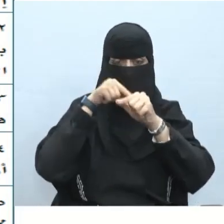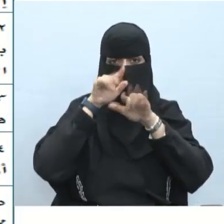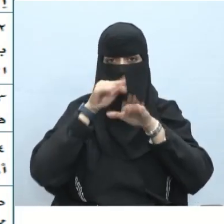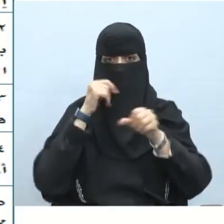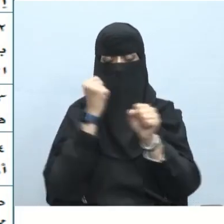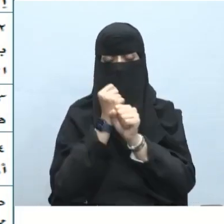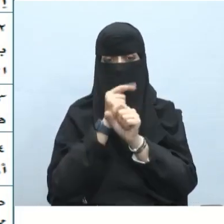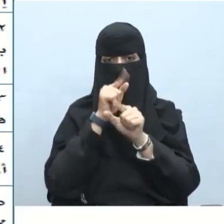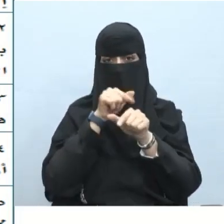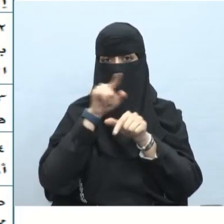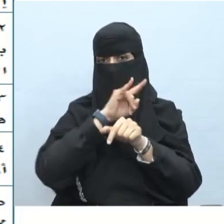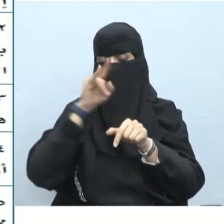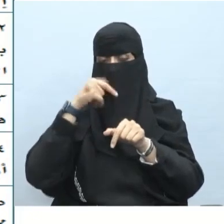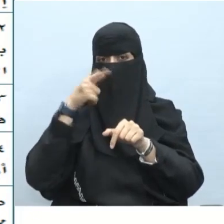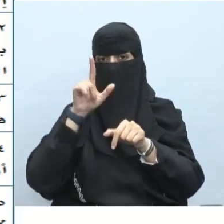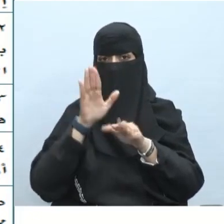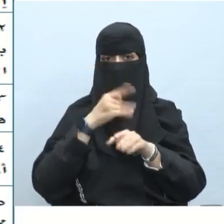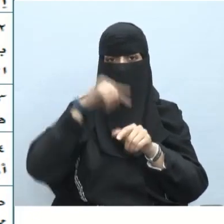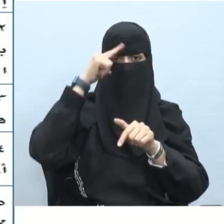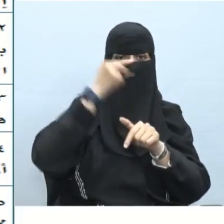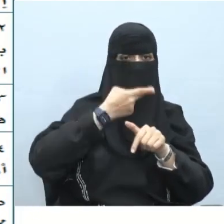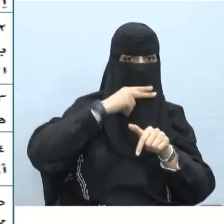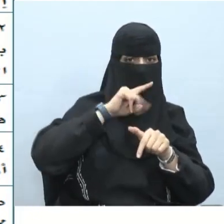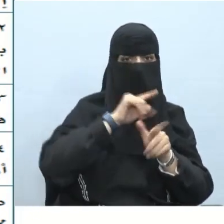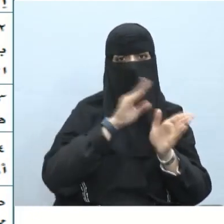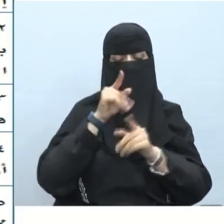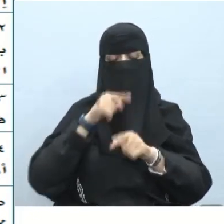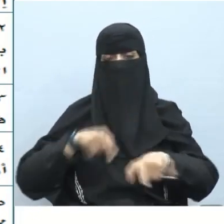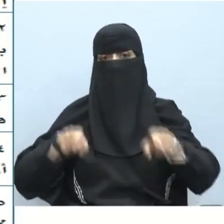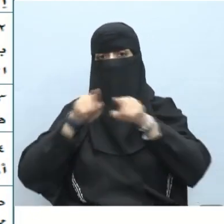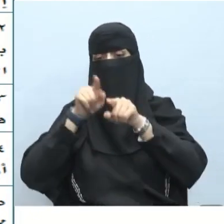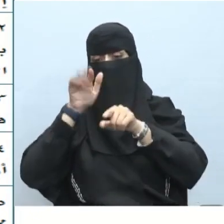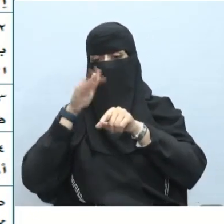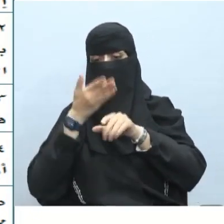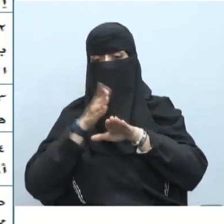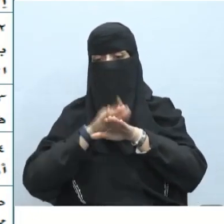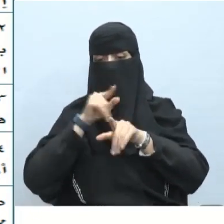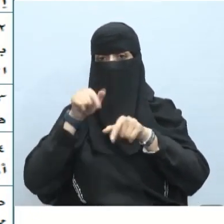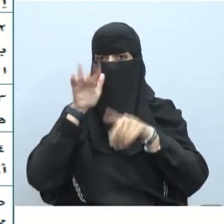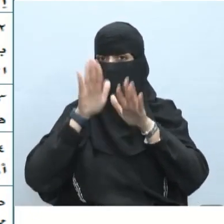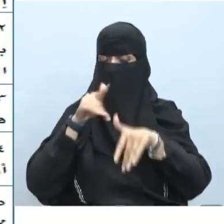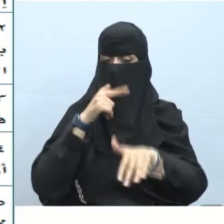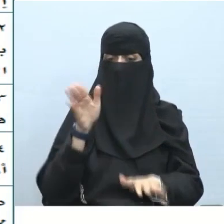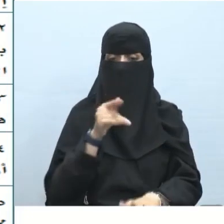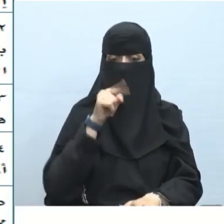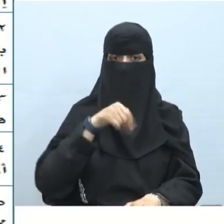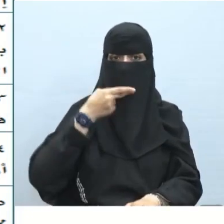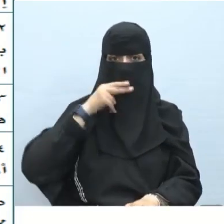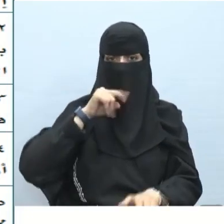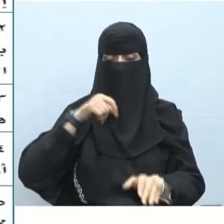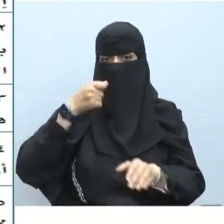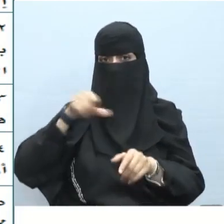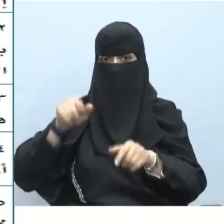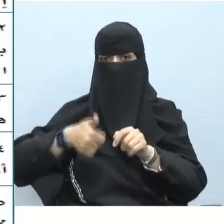صحيحة مثل الكذب والافتراء على إخواني لاحظ هنا عندنا الحرف العطف موجود الكذب